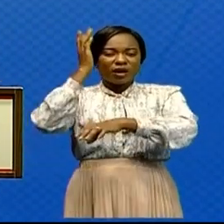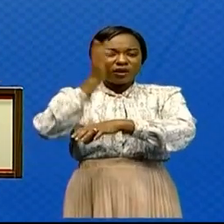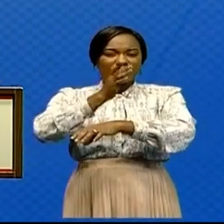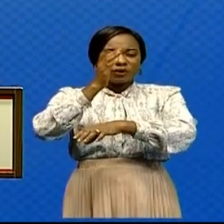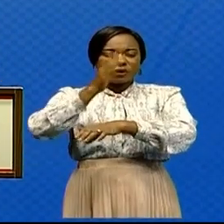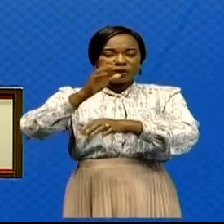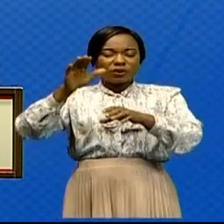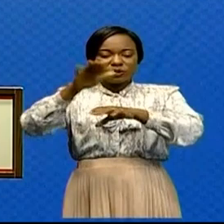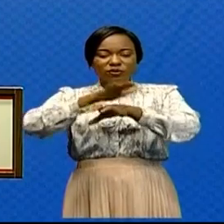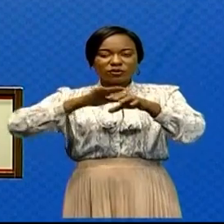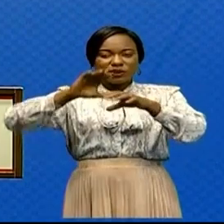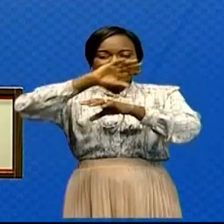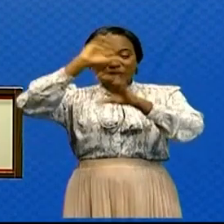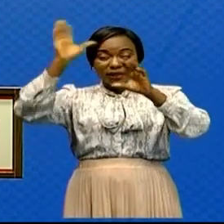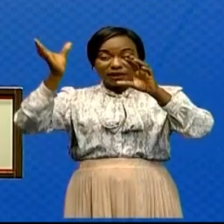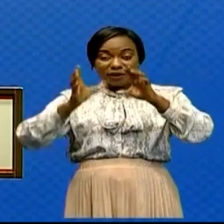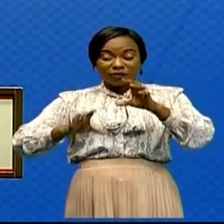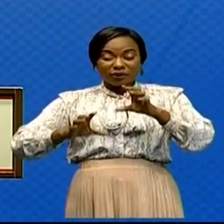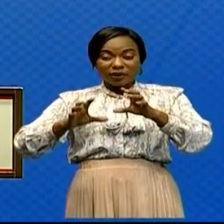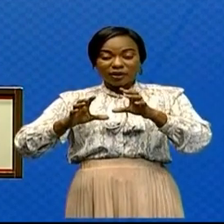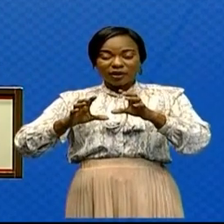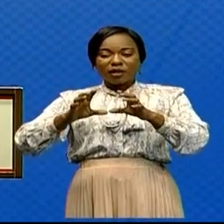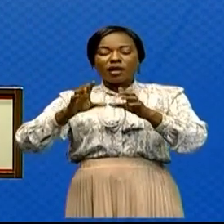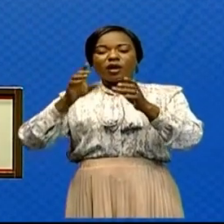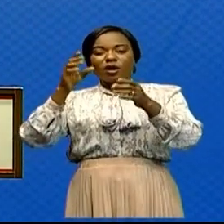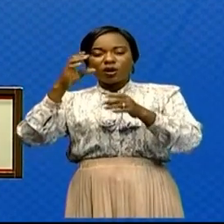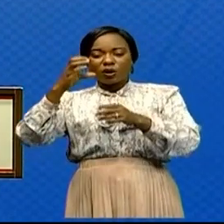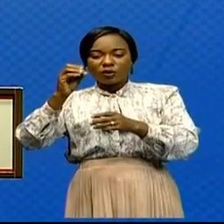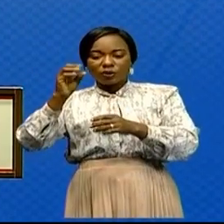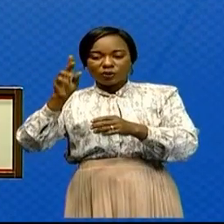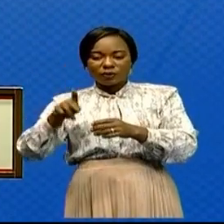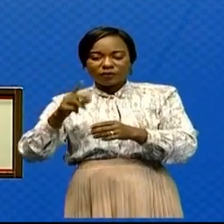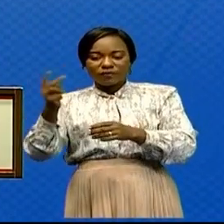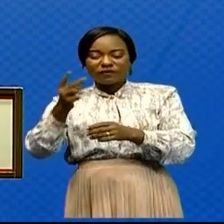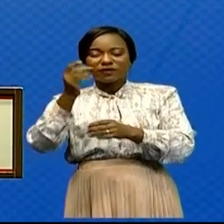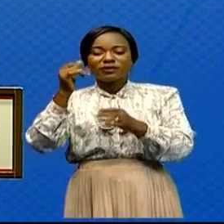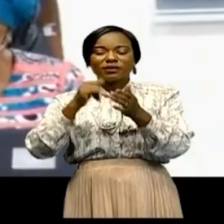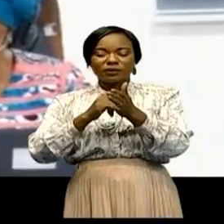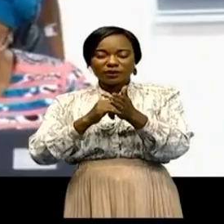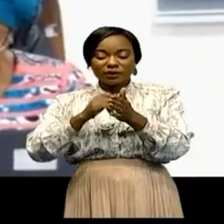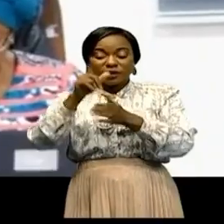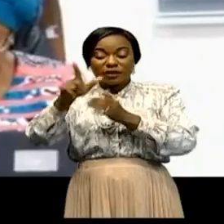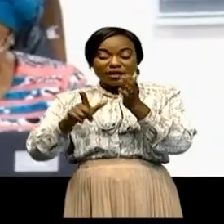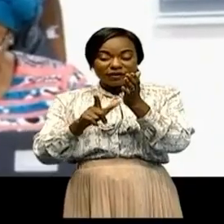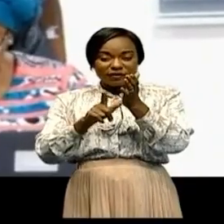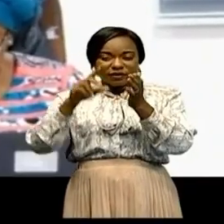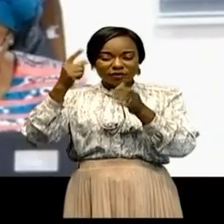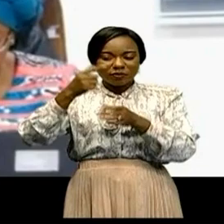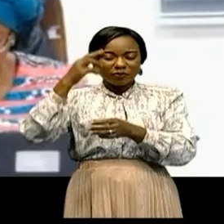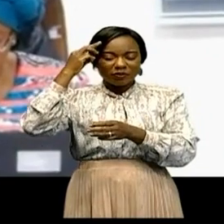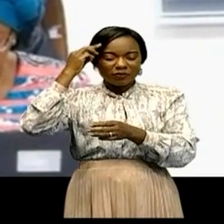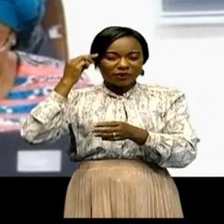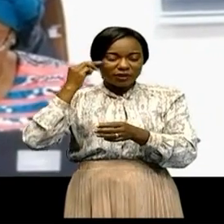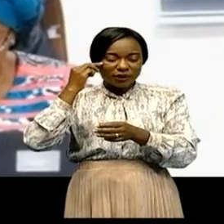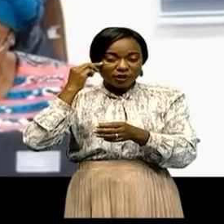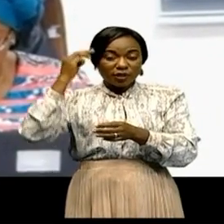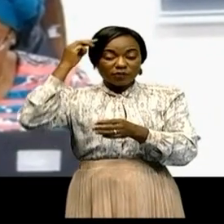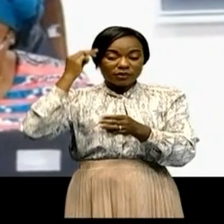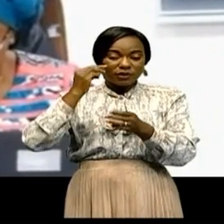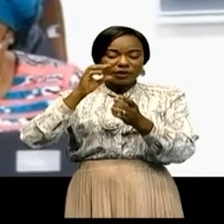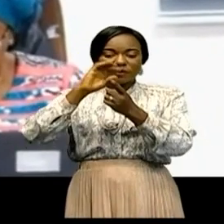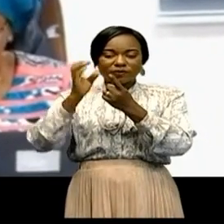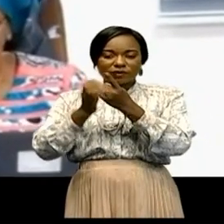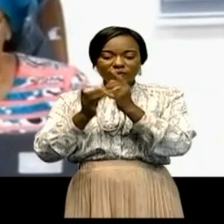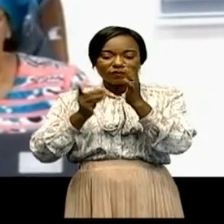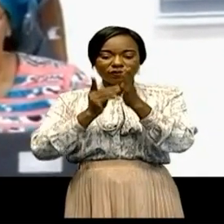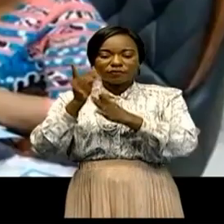climats COP26, la vice-première ministre, ministre de l'Environnement et Développement Durable, a présenté au